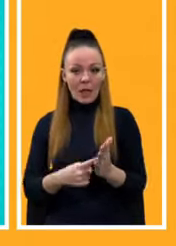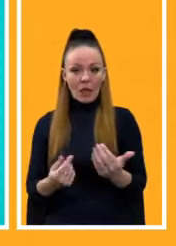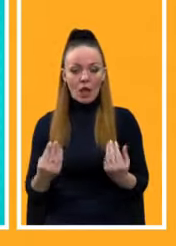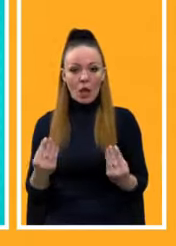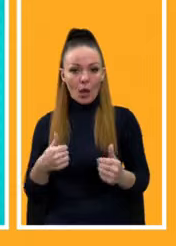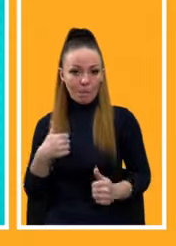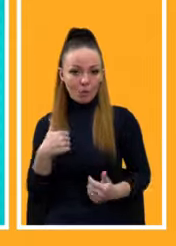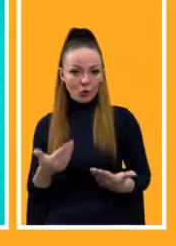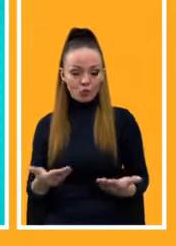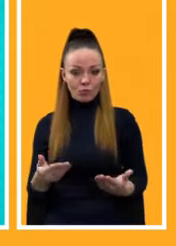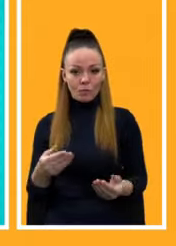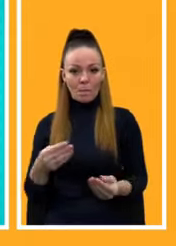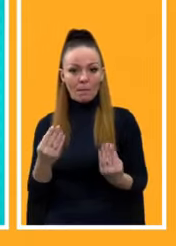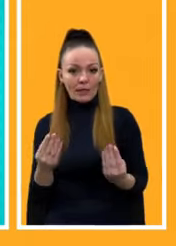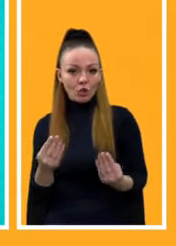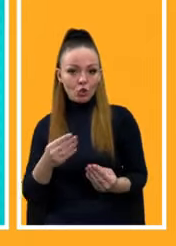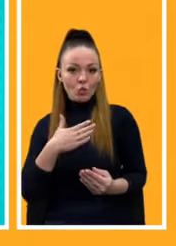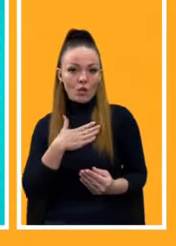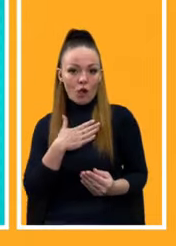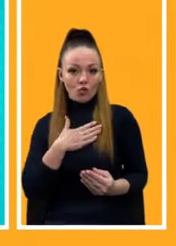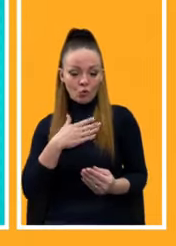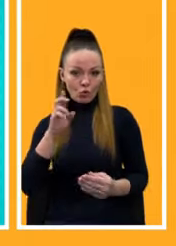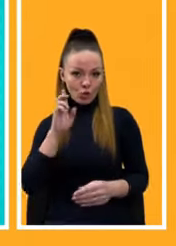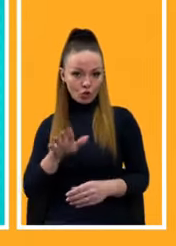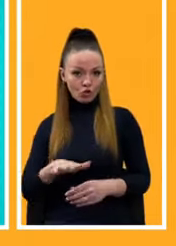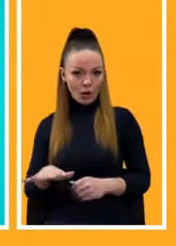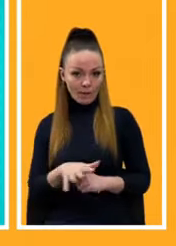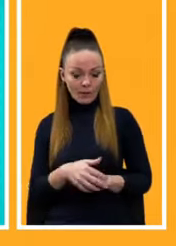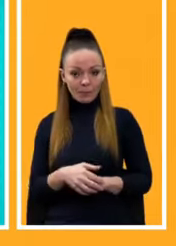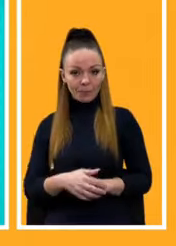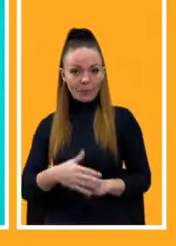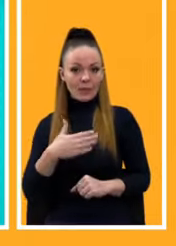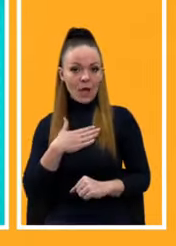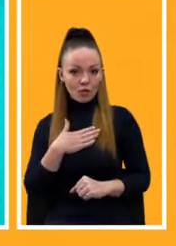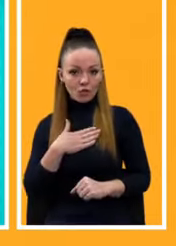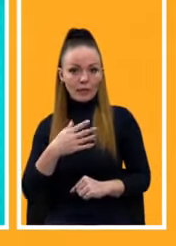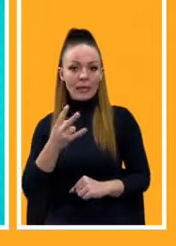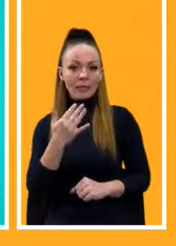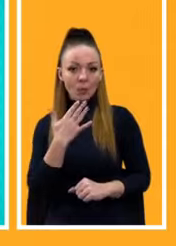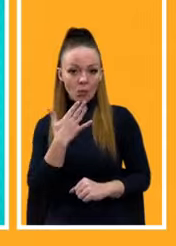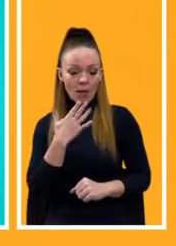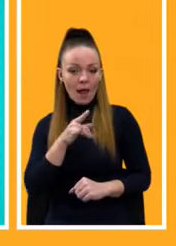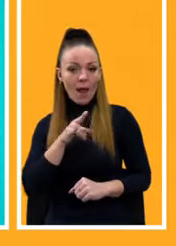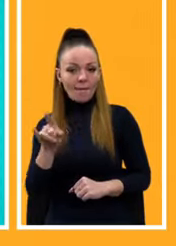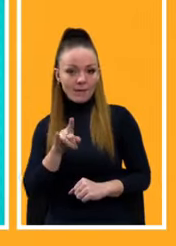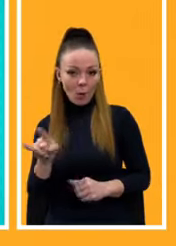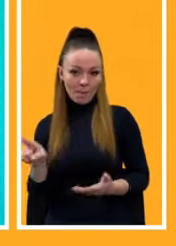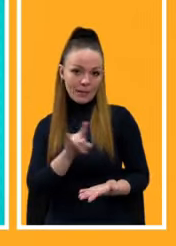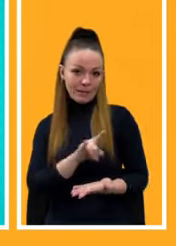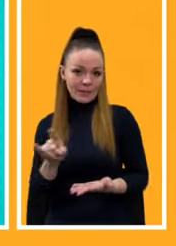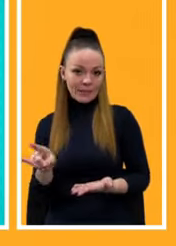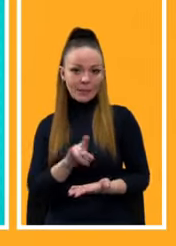питання престижу нашої держави. Наш національний авіаперевізник,